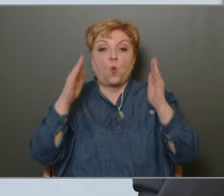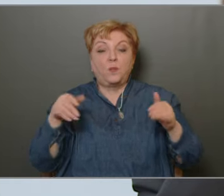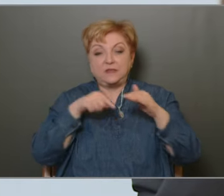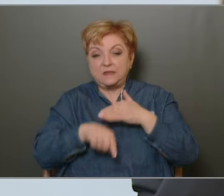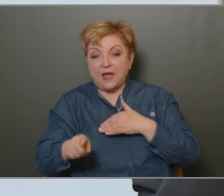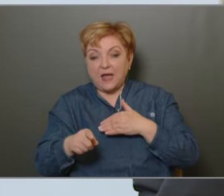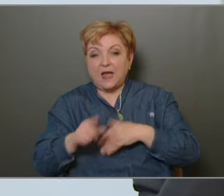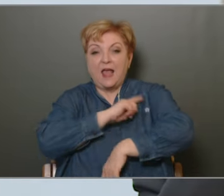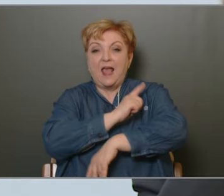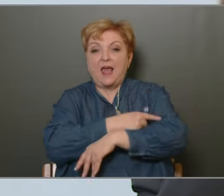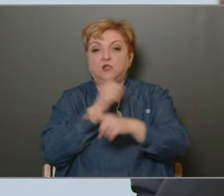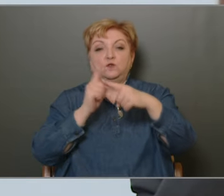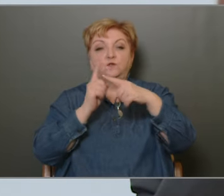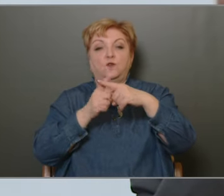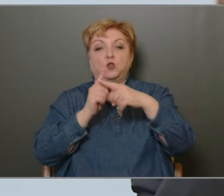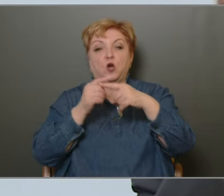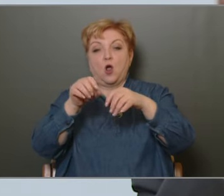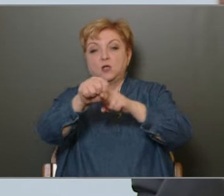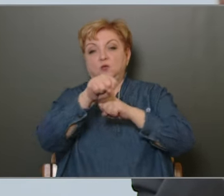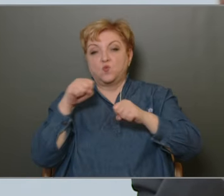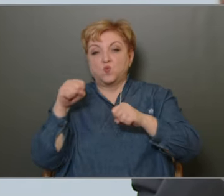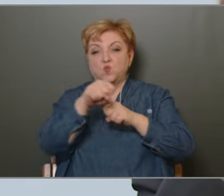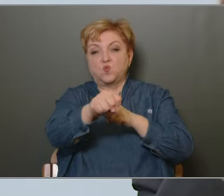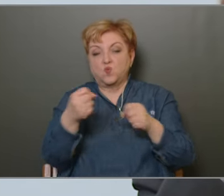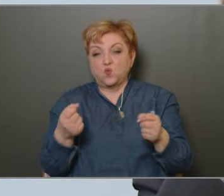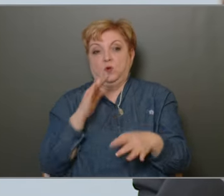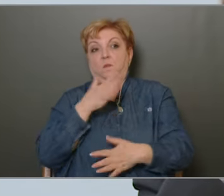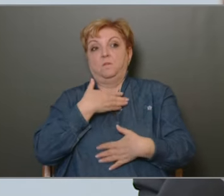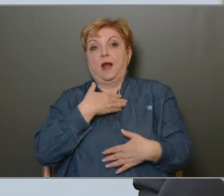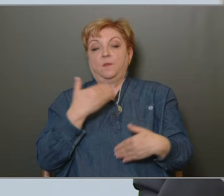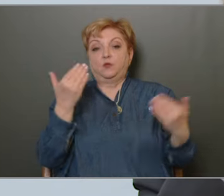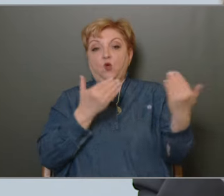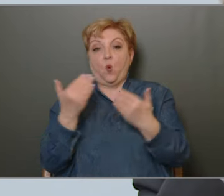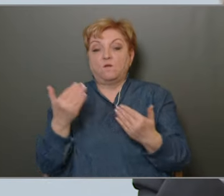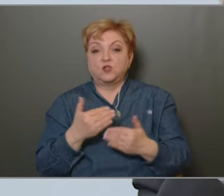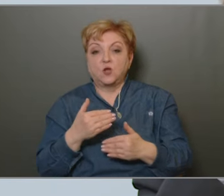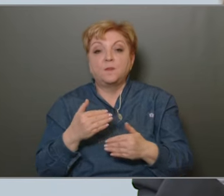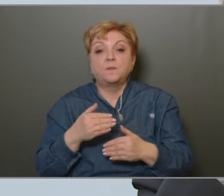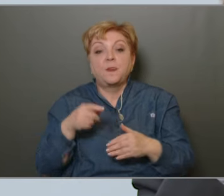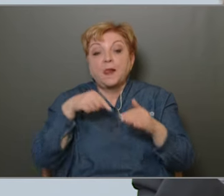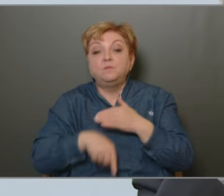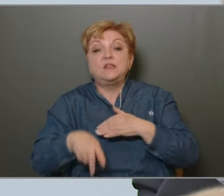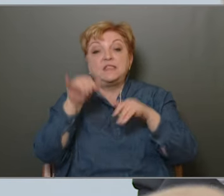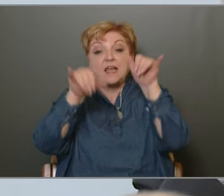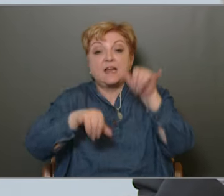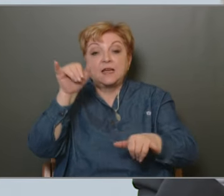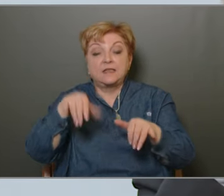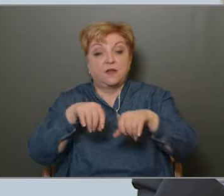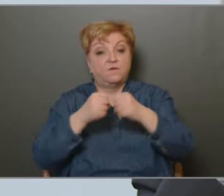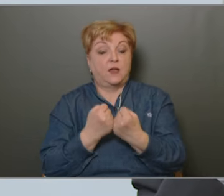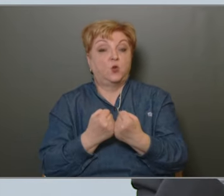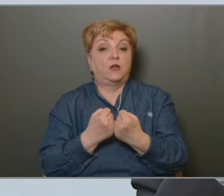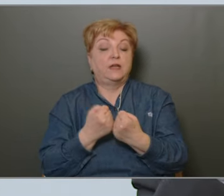masszív vasajtaja van, ami a légnyomást is kibírja Úgyhogy nagy meglepetéssel olvastam ezt, hogy a pincei rekeszeket is képesek feltörni